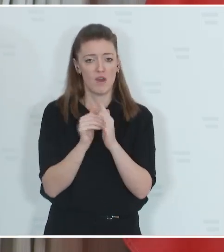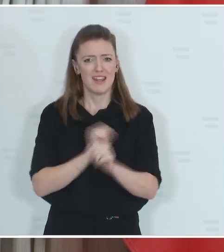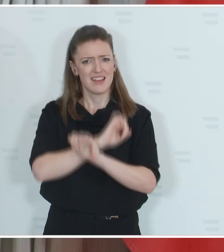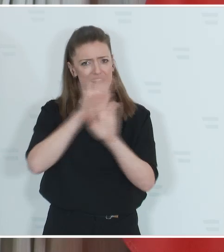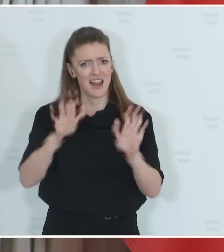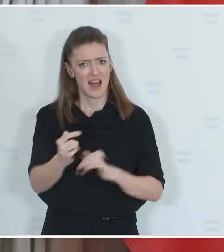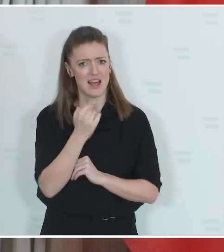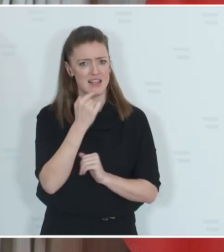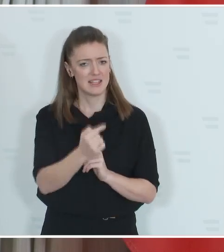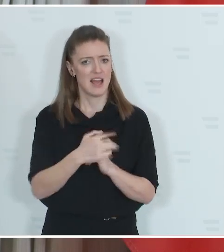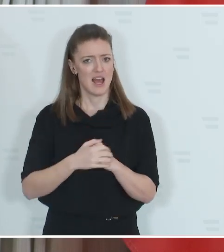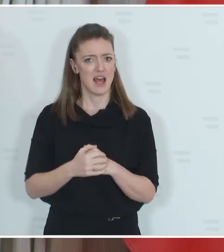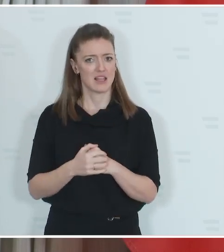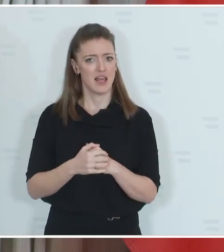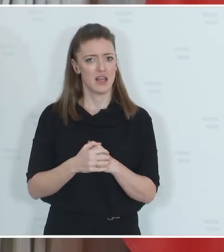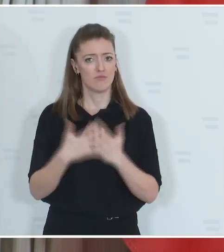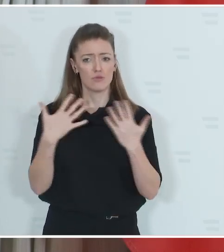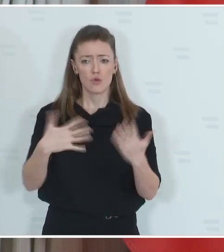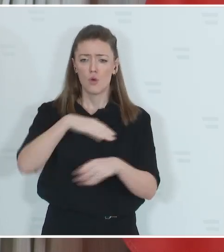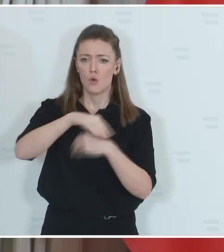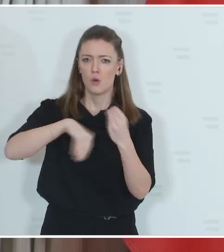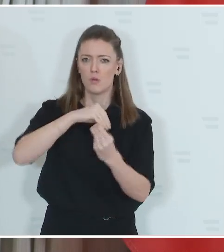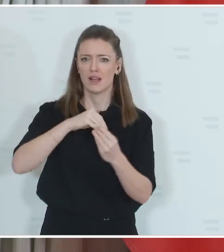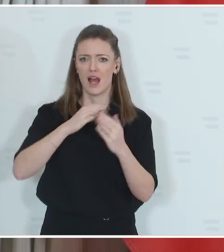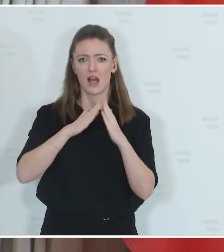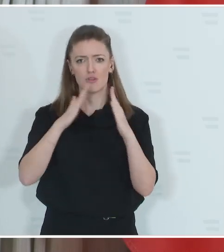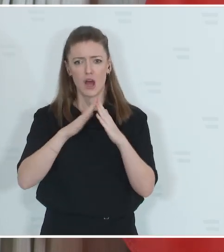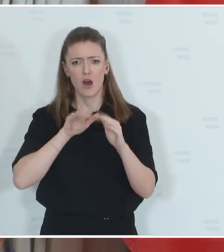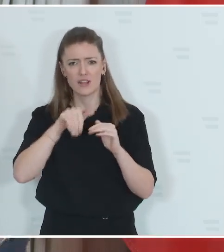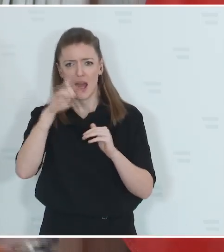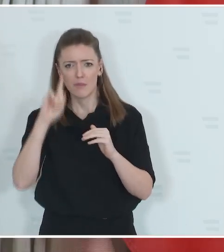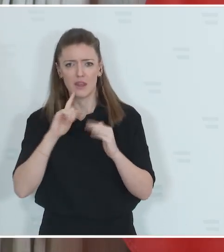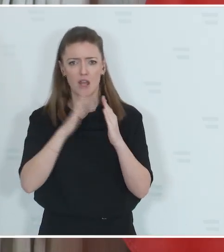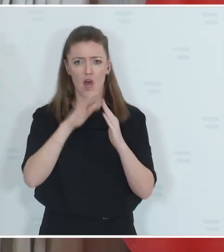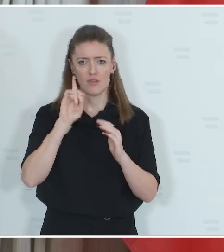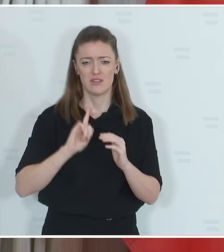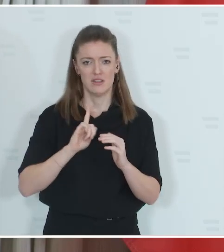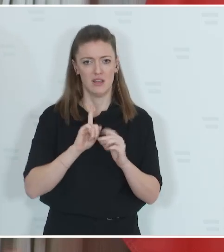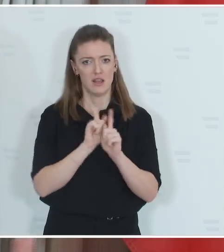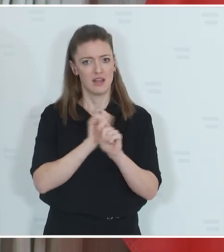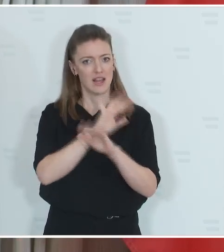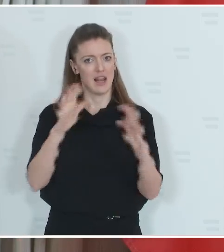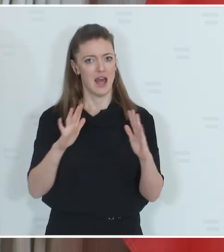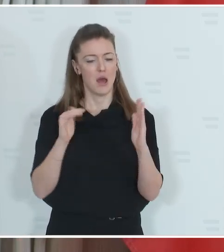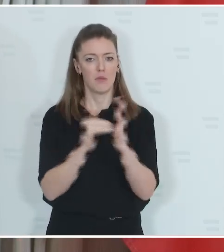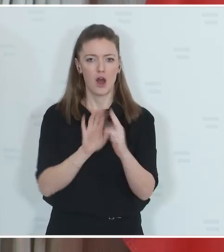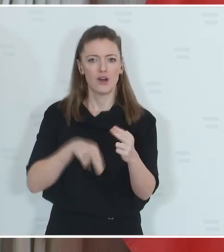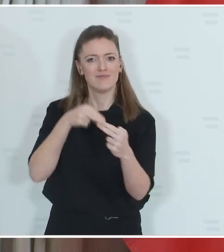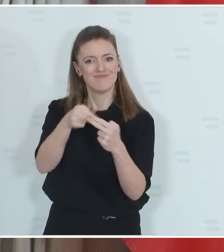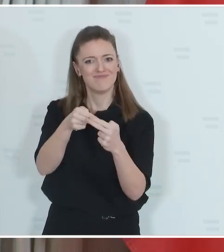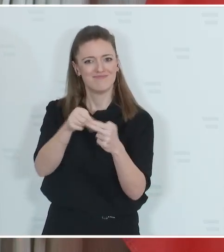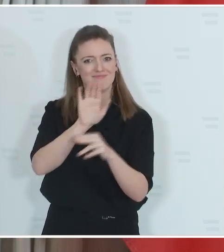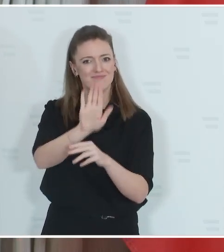klar zu sagen, der Umgang mit Heimtieren, mit Haustieren muss auch darauf abstellen, ein artgerechtes